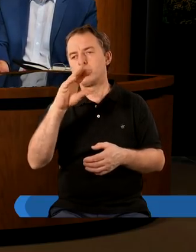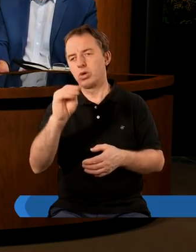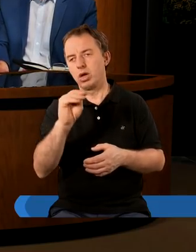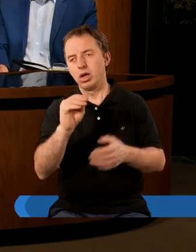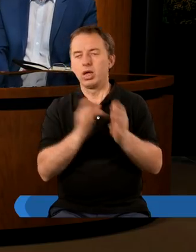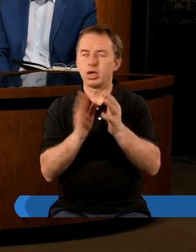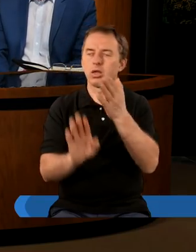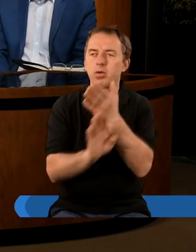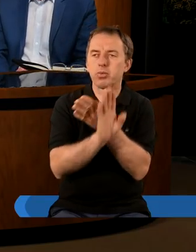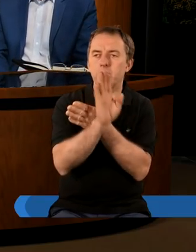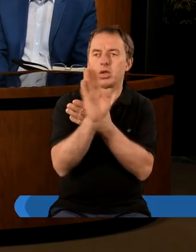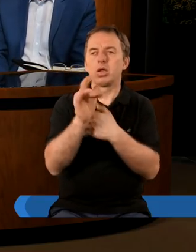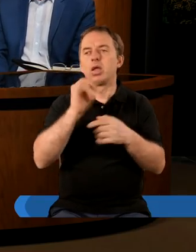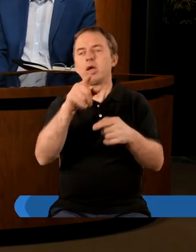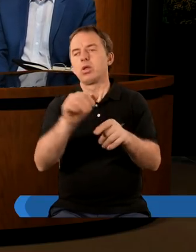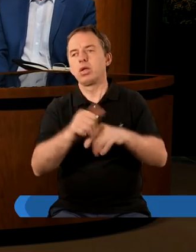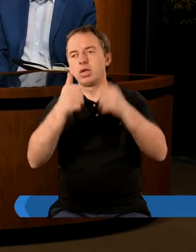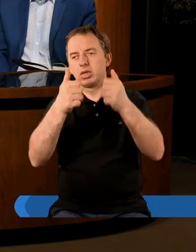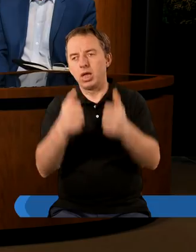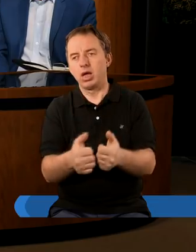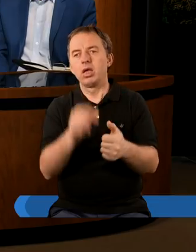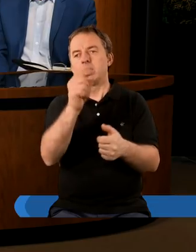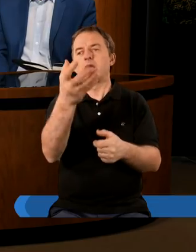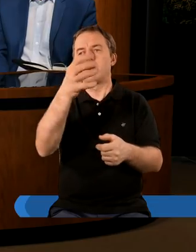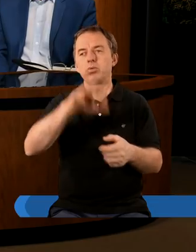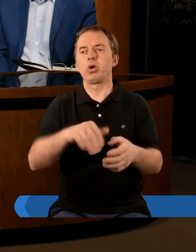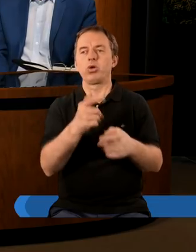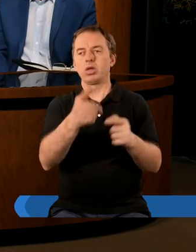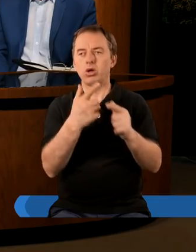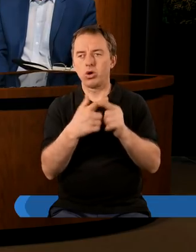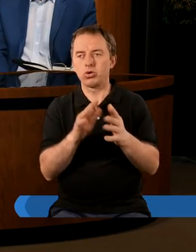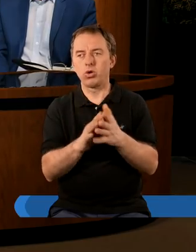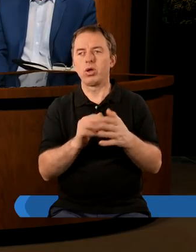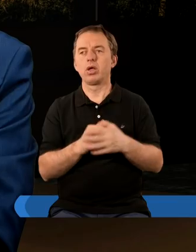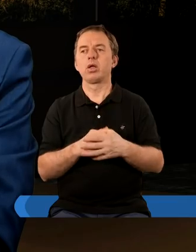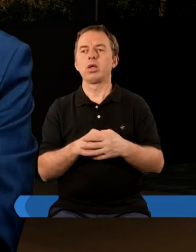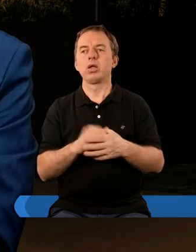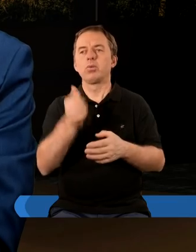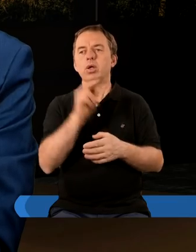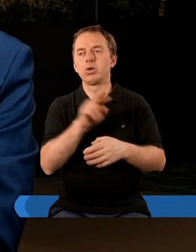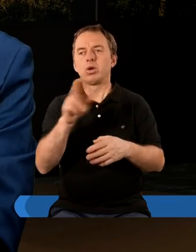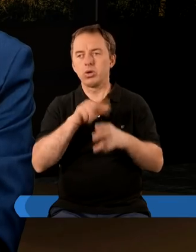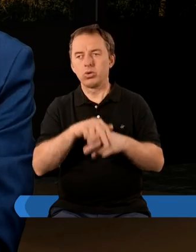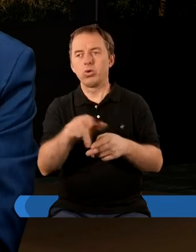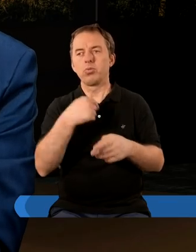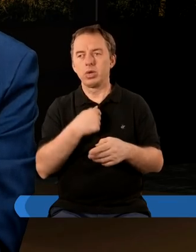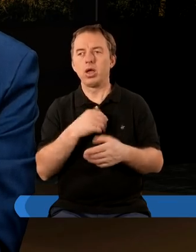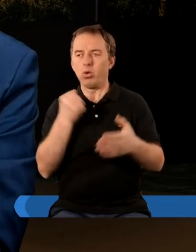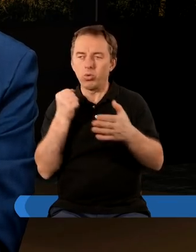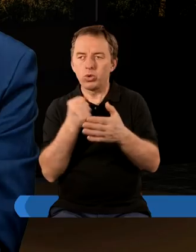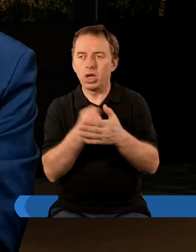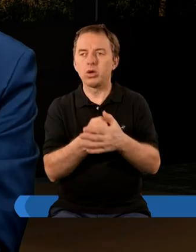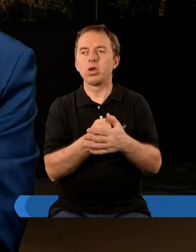tutaj Chrystus przedstawia siebie i jaki jest stan tego zboru, tego Kościoła. Pierwsza rzecz, jaka tutaj mnie